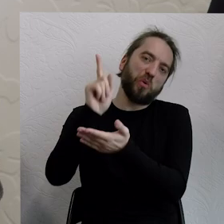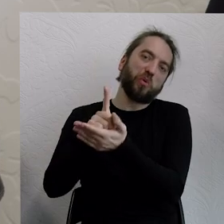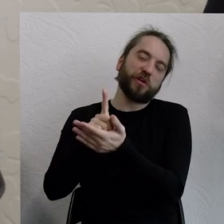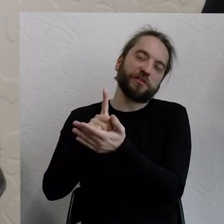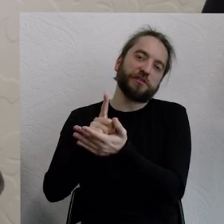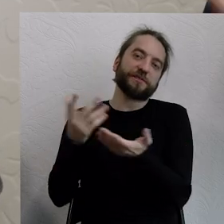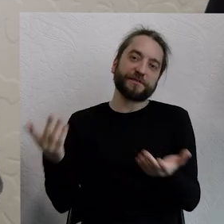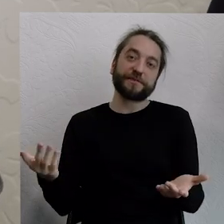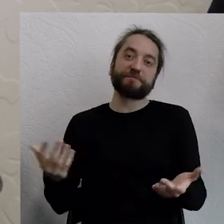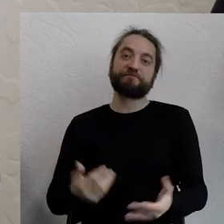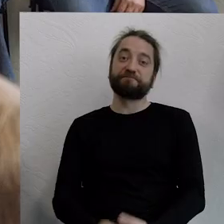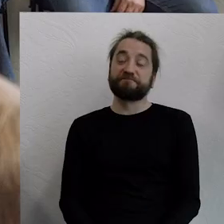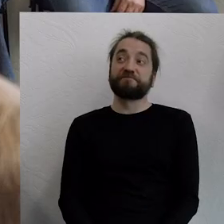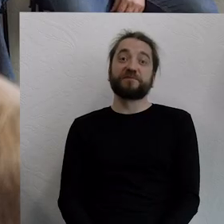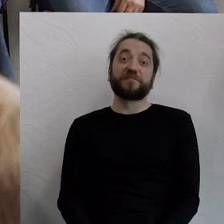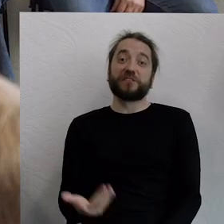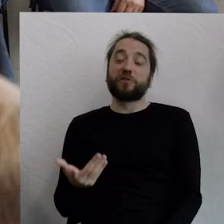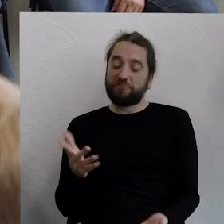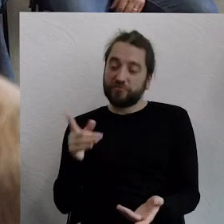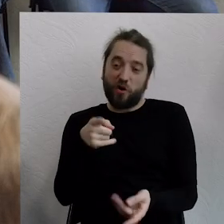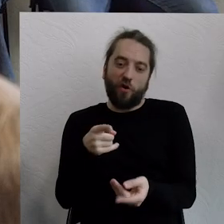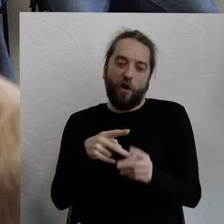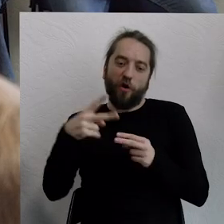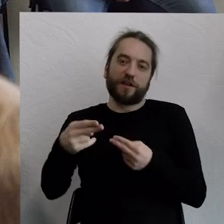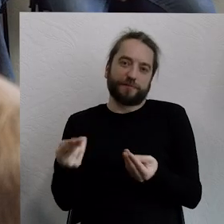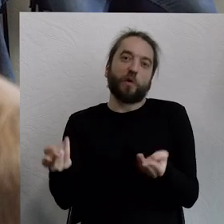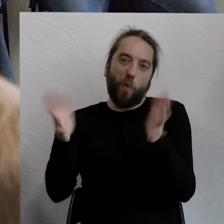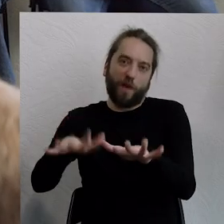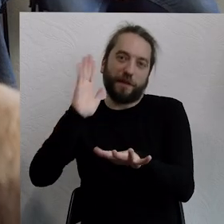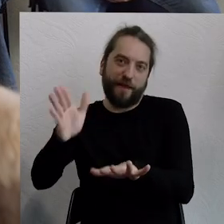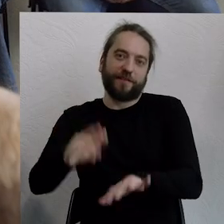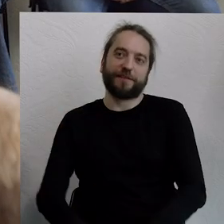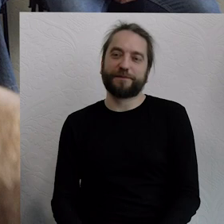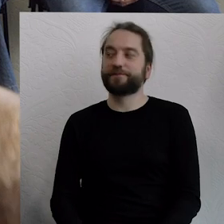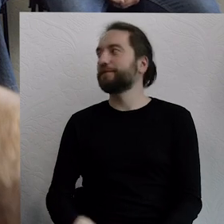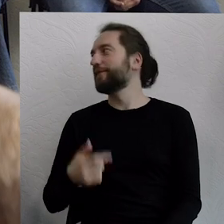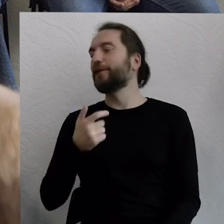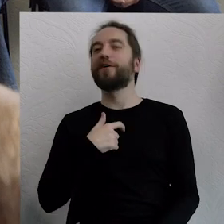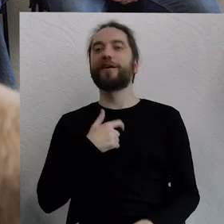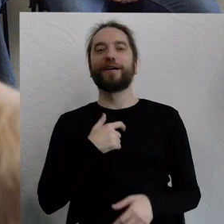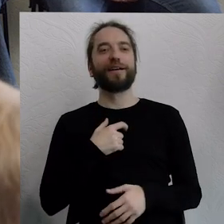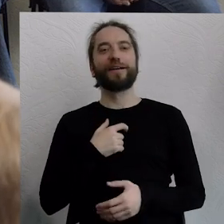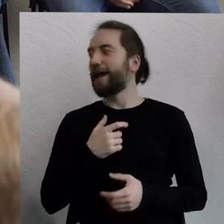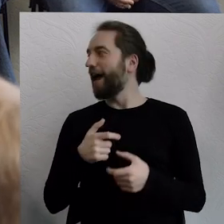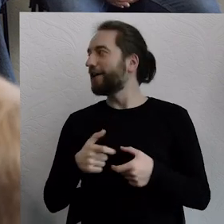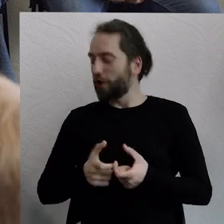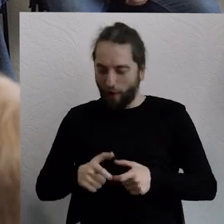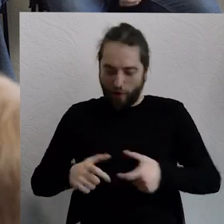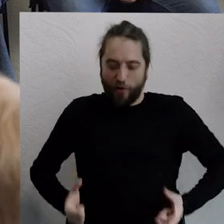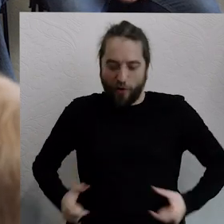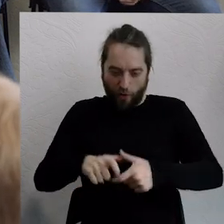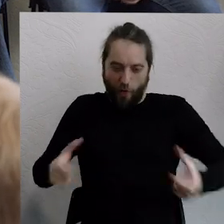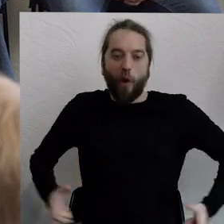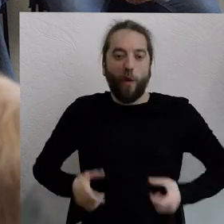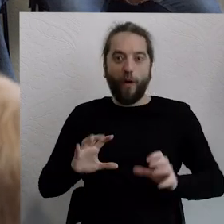do upadku. No dobrze. to ja rzucam koło ratunkowe. I opowiem